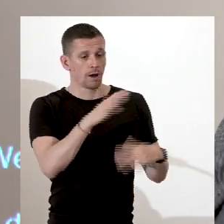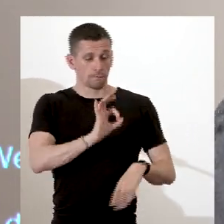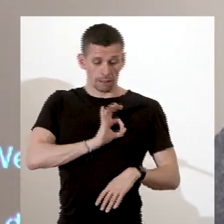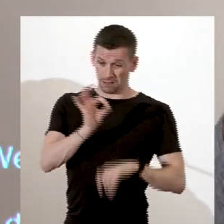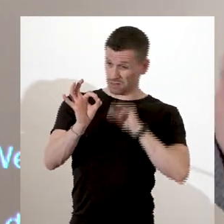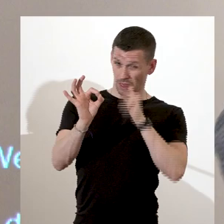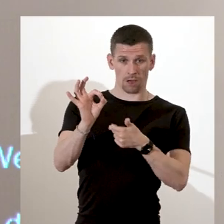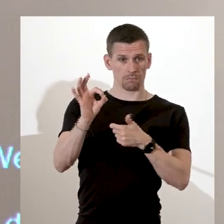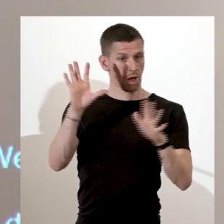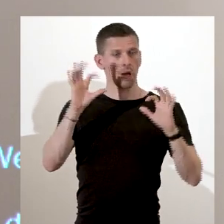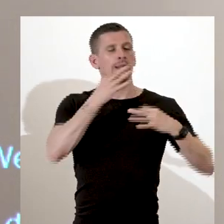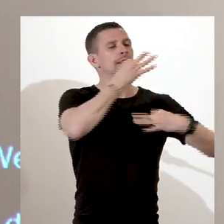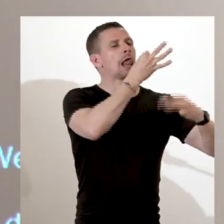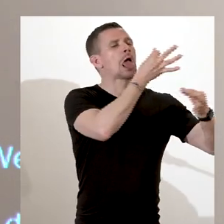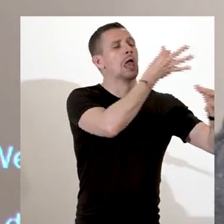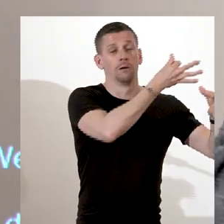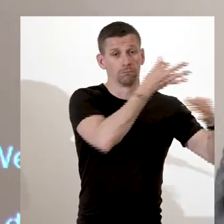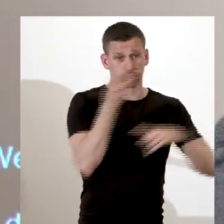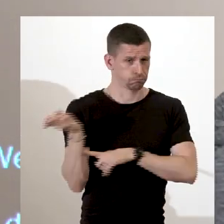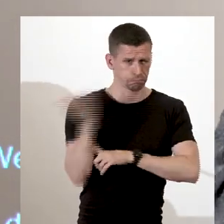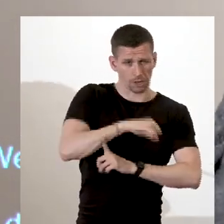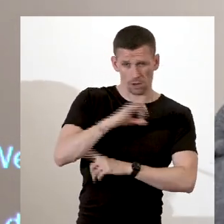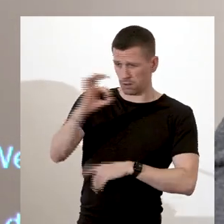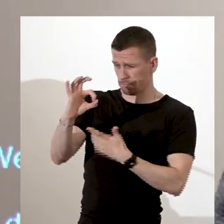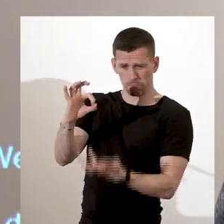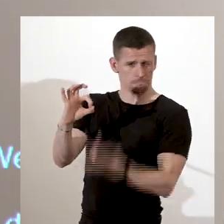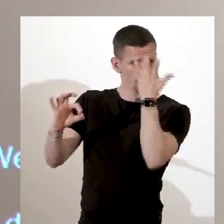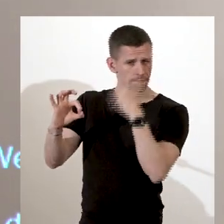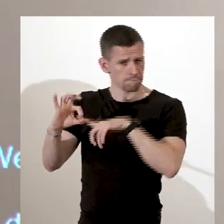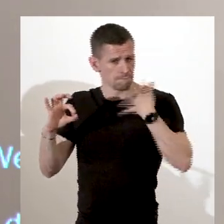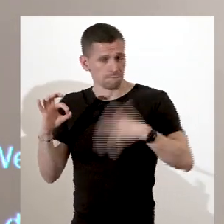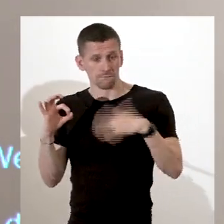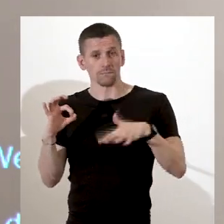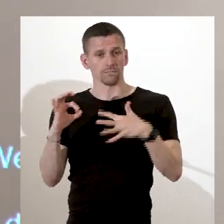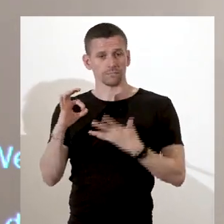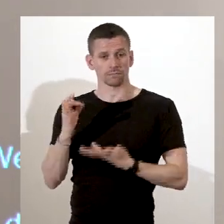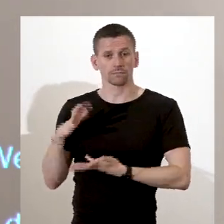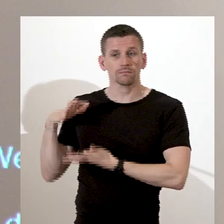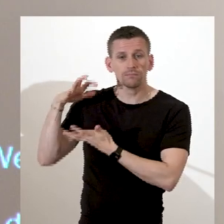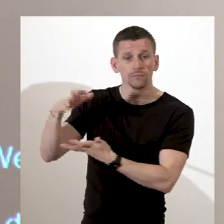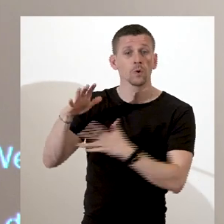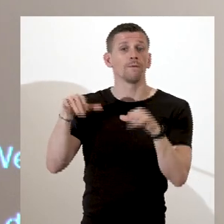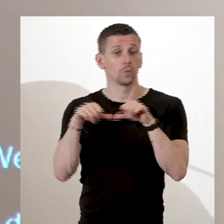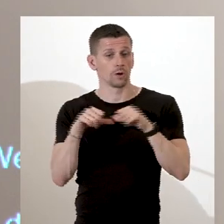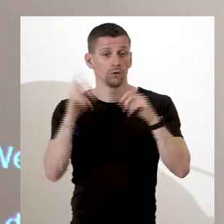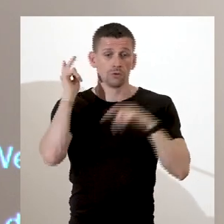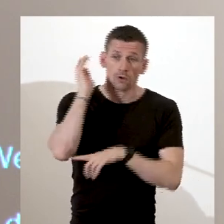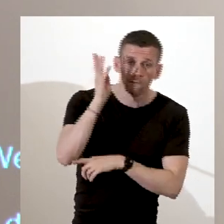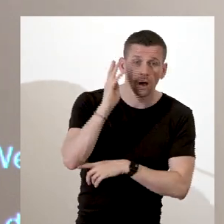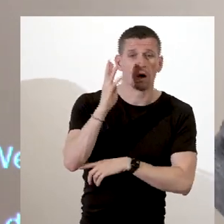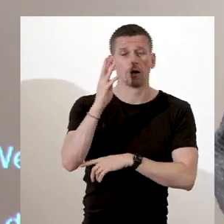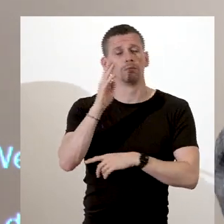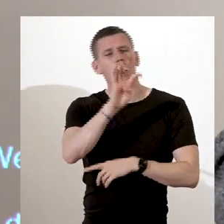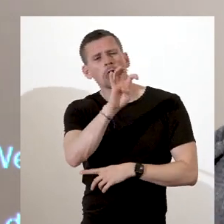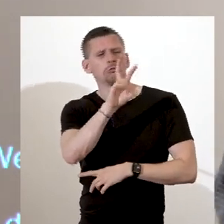clairement, quand il va voyager à travers l'Angleterre, il fait, je ne pas, une trentaine, une quarantaine de conférences publiques, il va commencer à distribuer ces médailles-là.